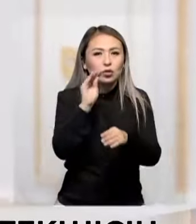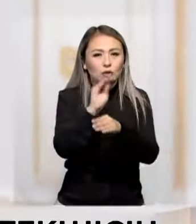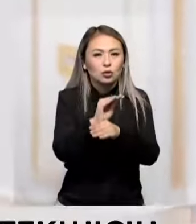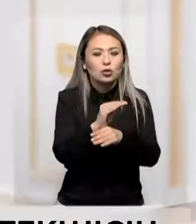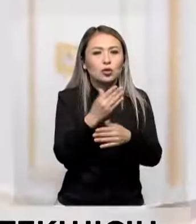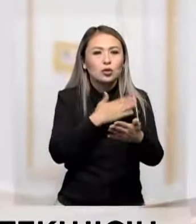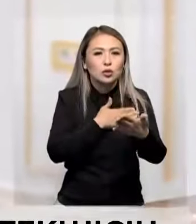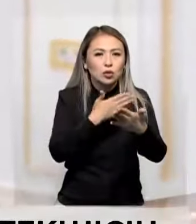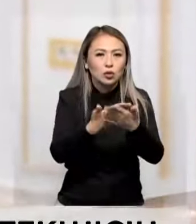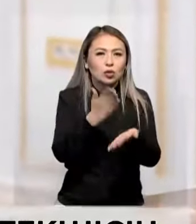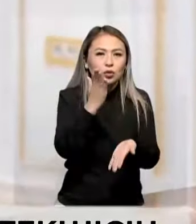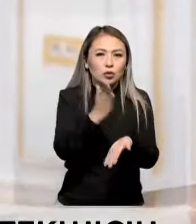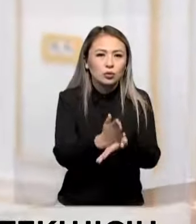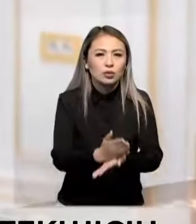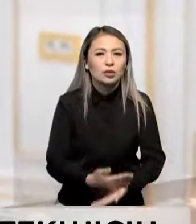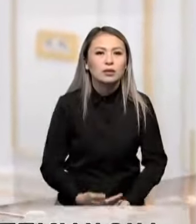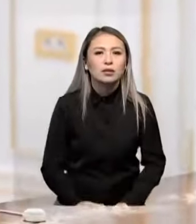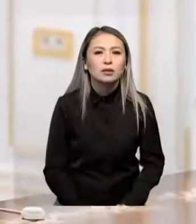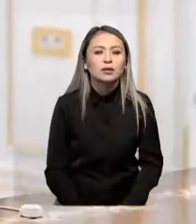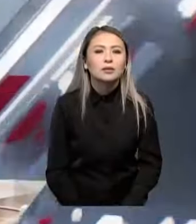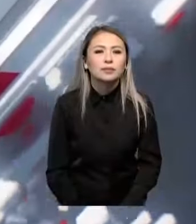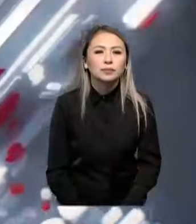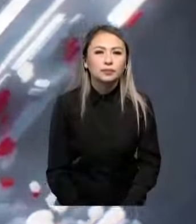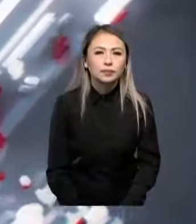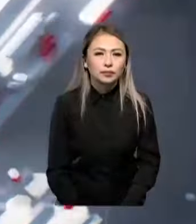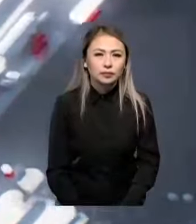дөрісіне ел өлі үлес қосып жатыр.